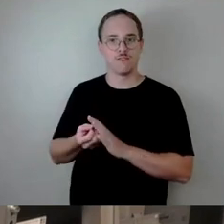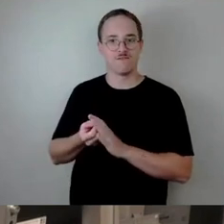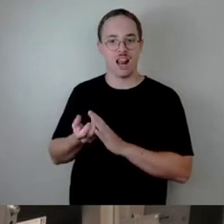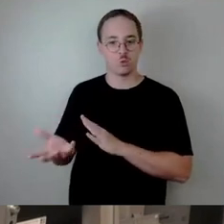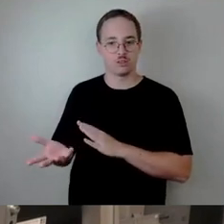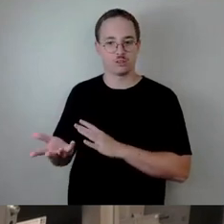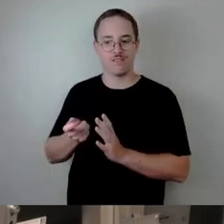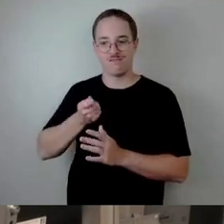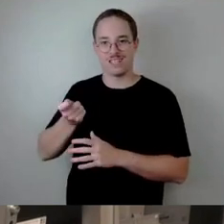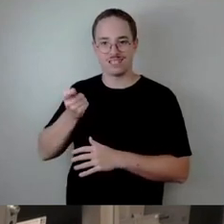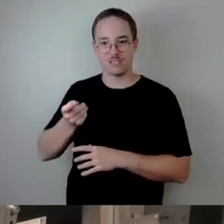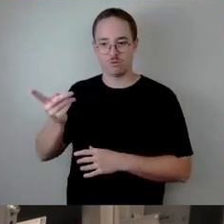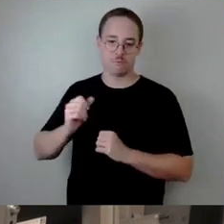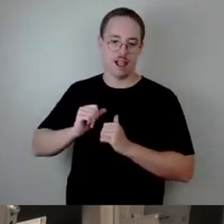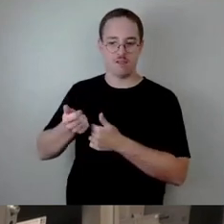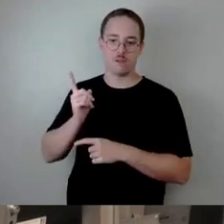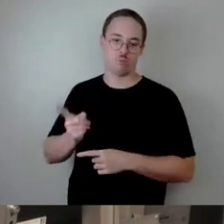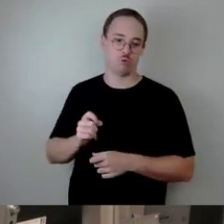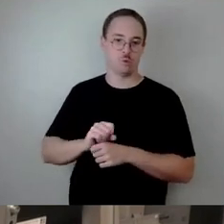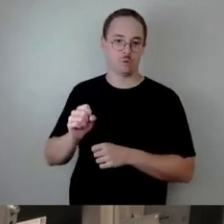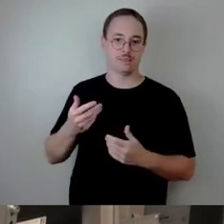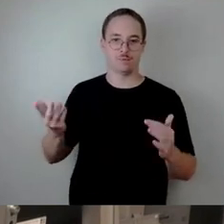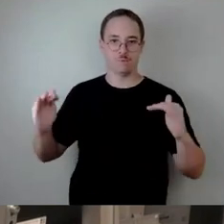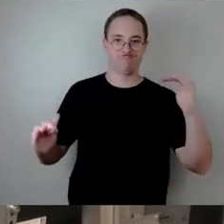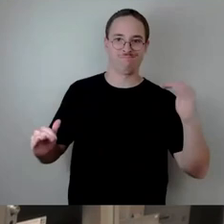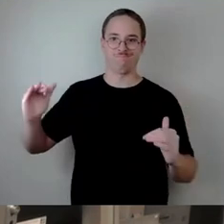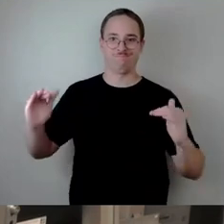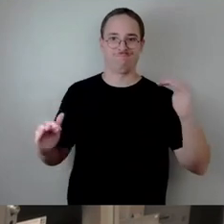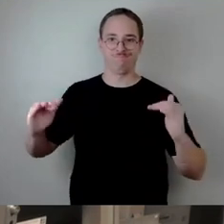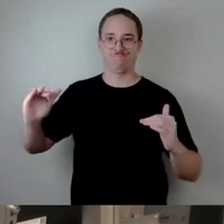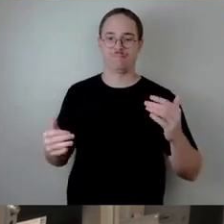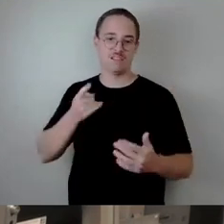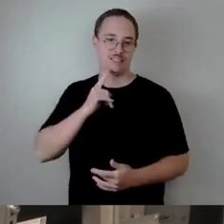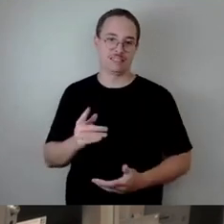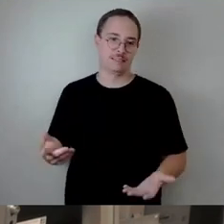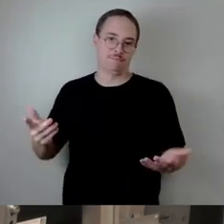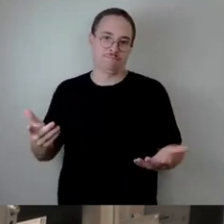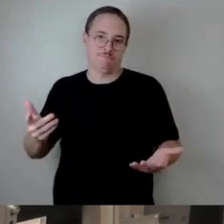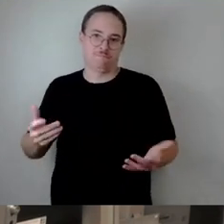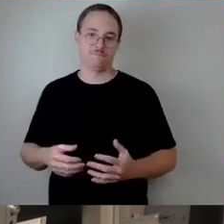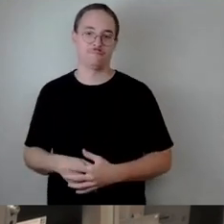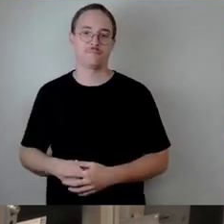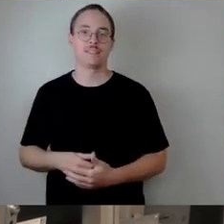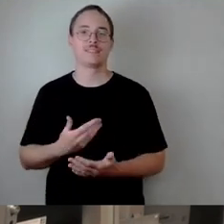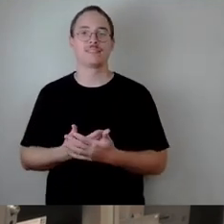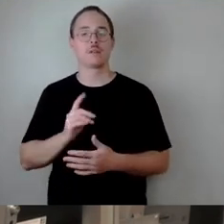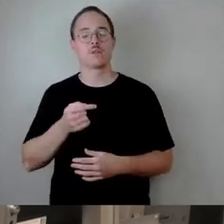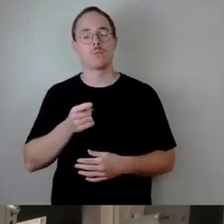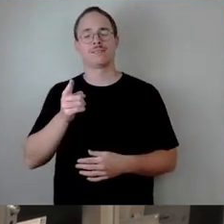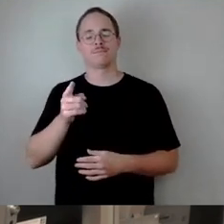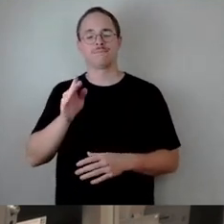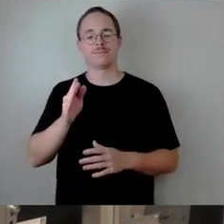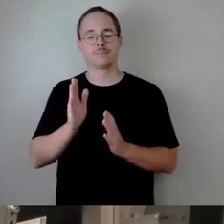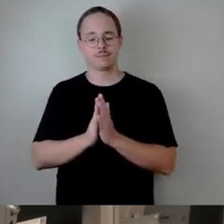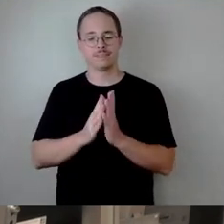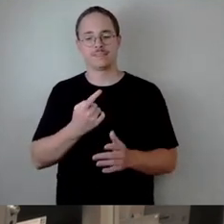Ende immer noch derselbe städtische Haushalt. Deswegen würde ich Sie wirklich nochmal darum bitten, gehen Sie in sich, ob man nicht diese Brücke jetzt bauen kann und all die